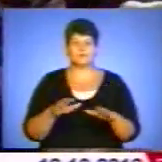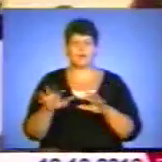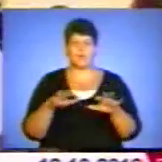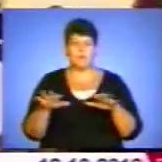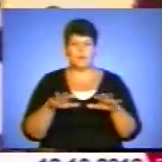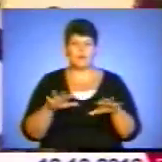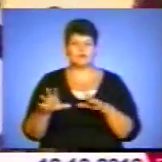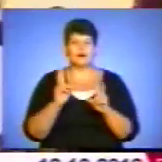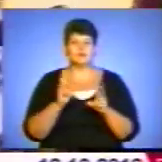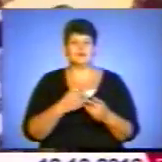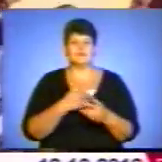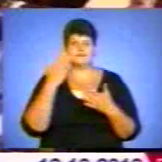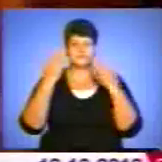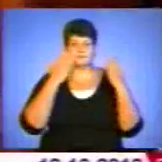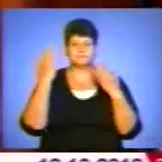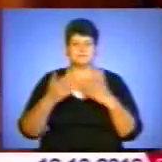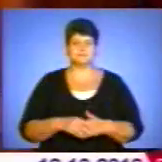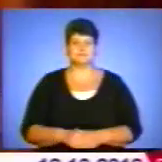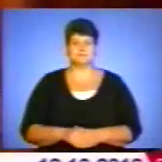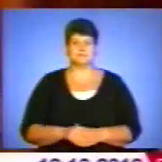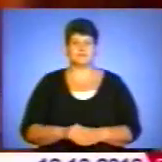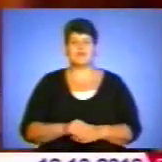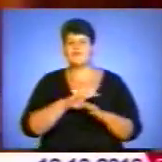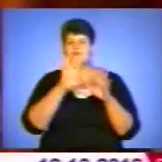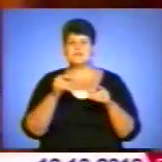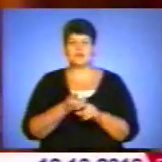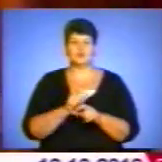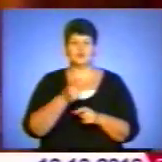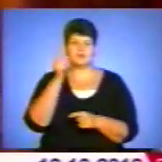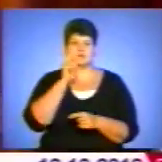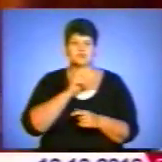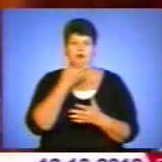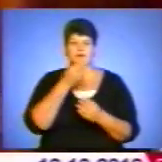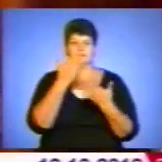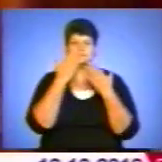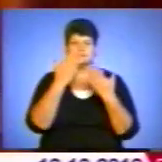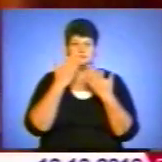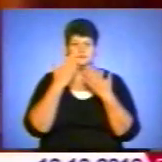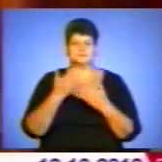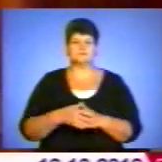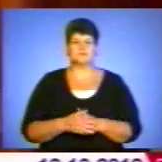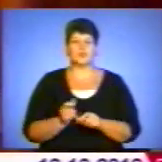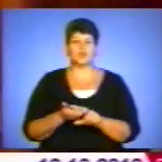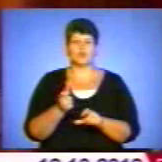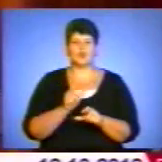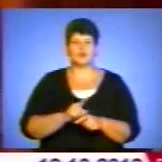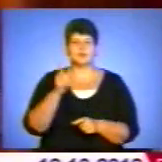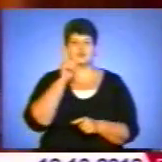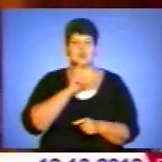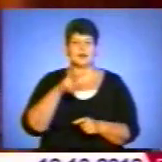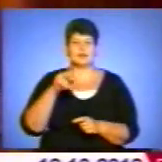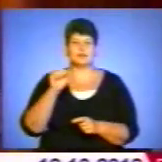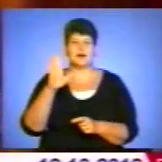обходиться без гамору та веселощів? Все дуже смачне, дуже гарні запахи, дуже смачні лаваші, дуже